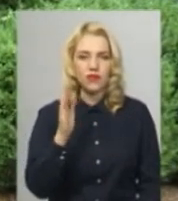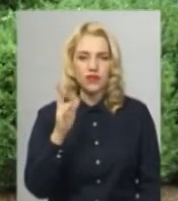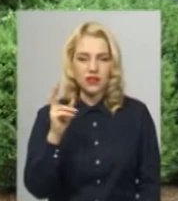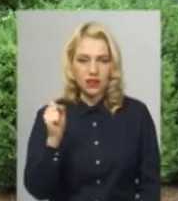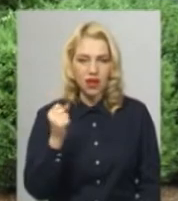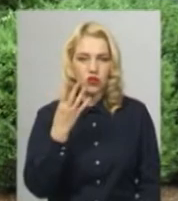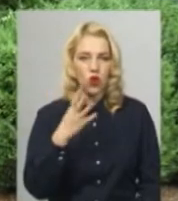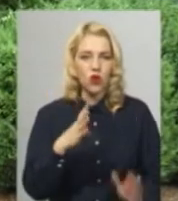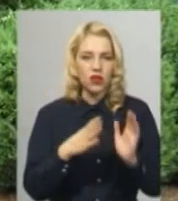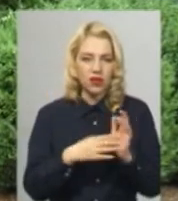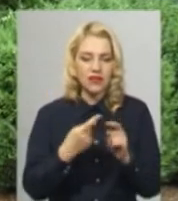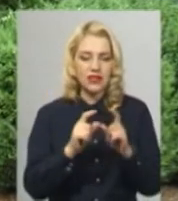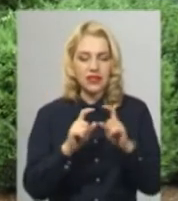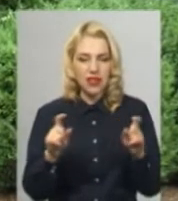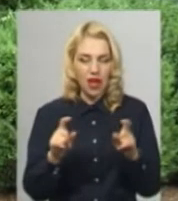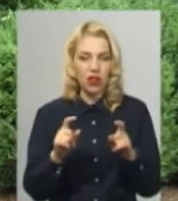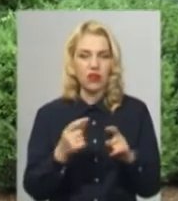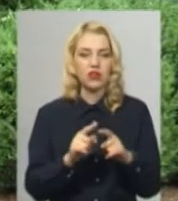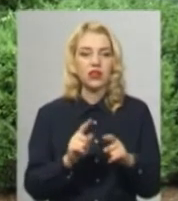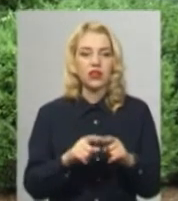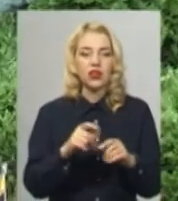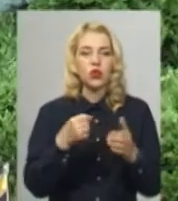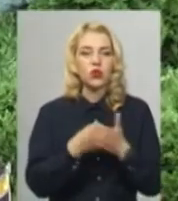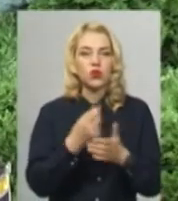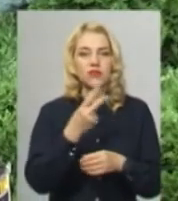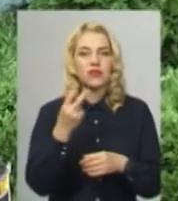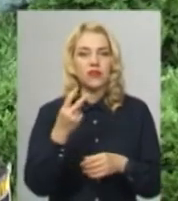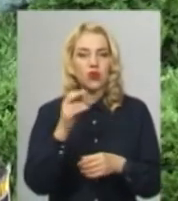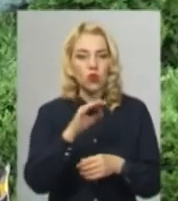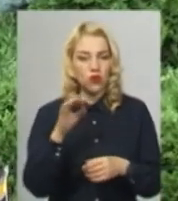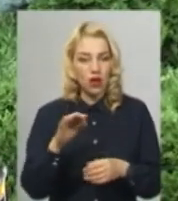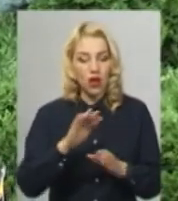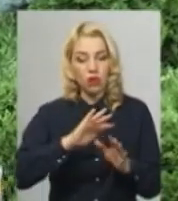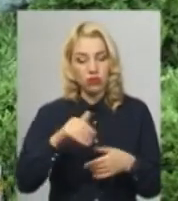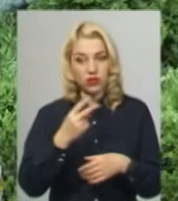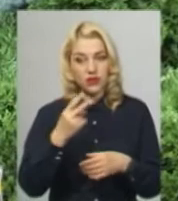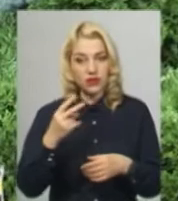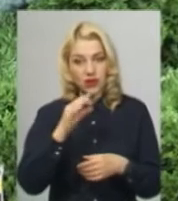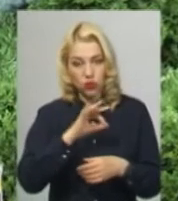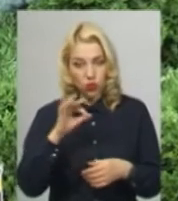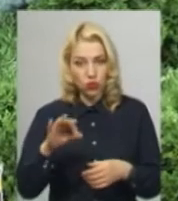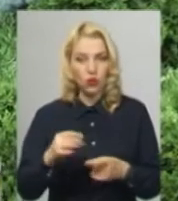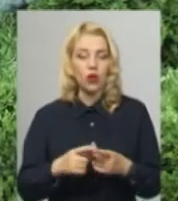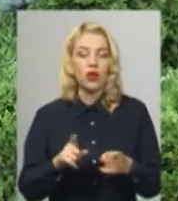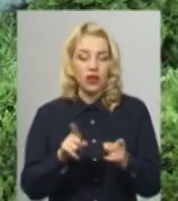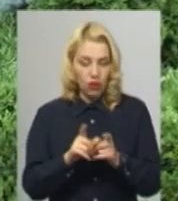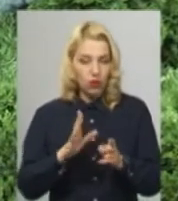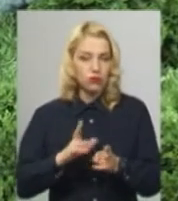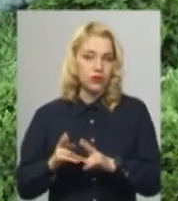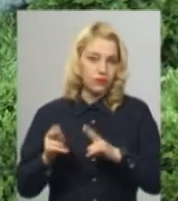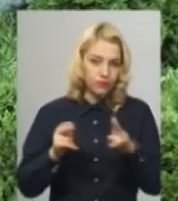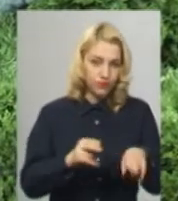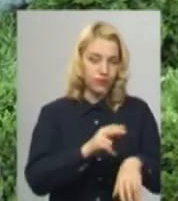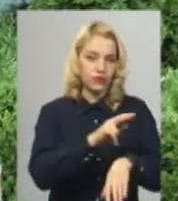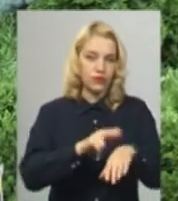«Білий налив». Більшість викликів надходило до 22.00. Після 22.00 також надходили виклики, патруль виїжджав. Були